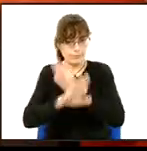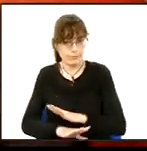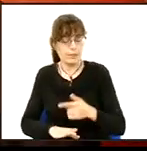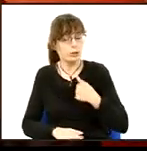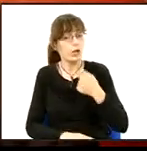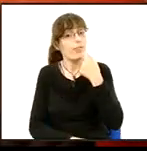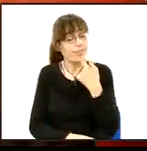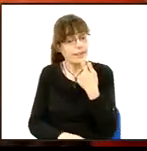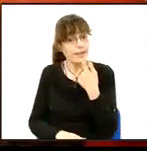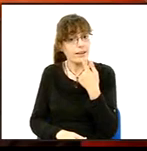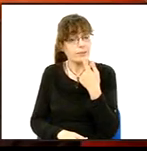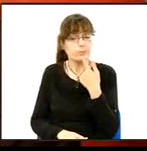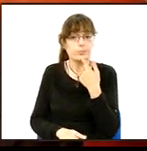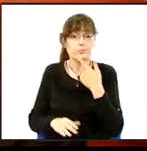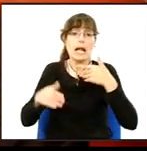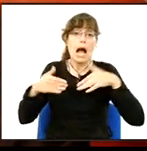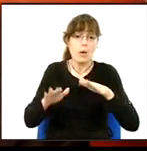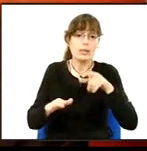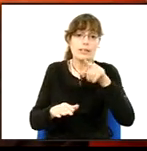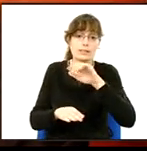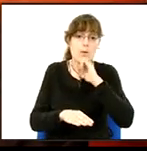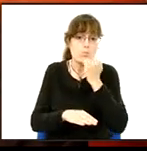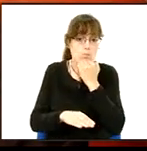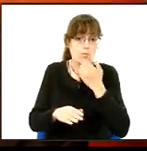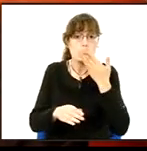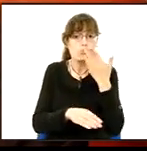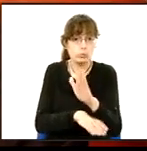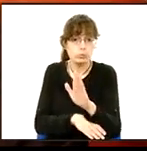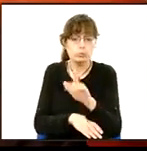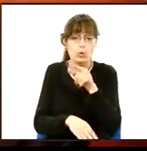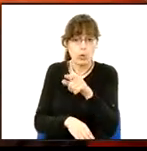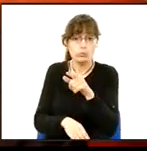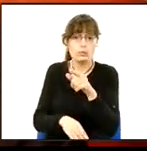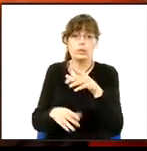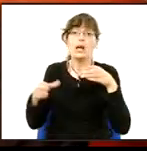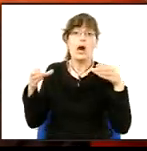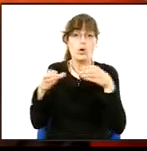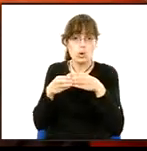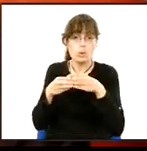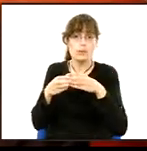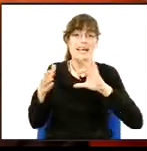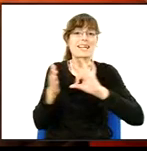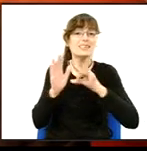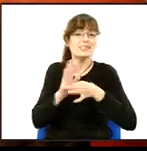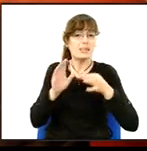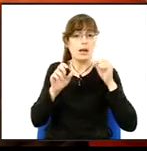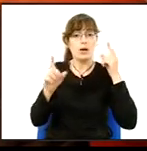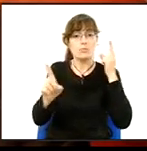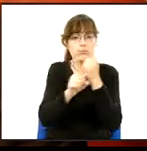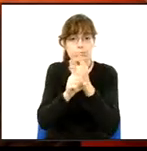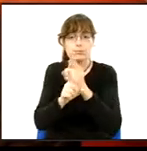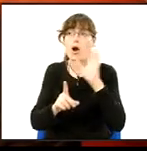Deia que malgrat aquesta moció l'hagi presentat un grup antisistema i violent,